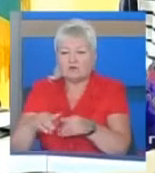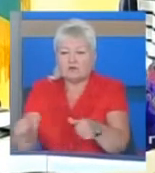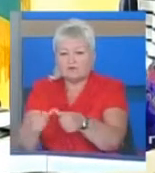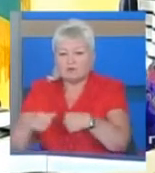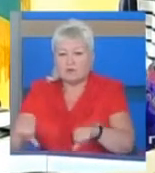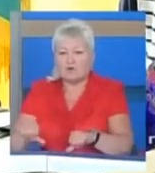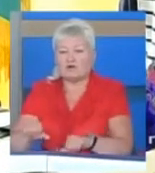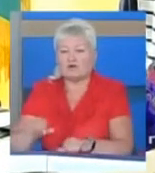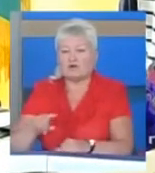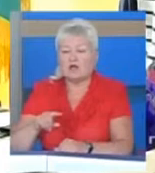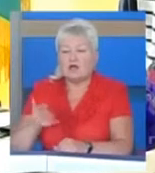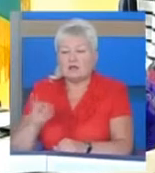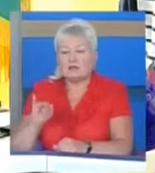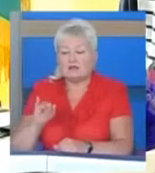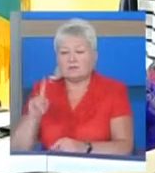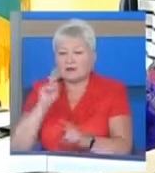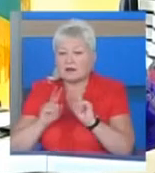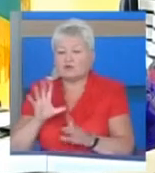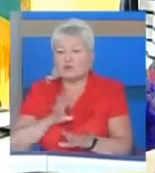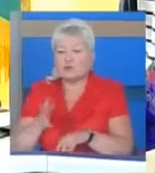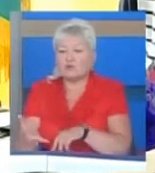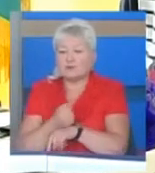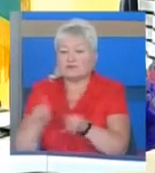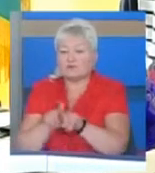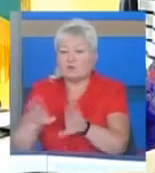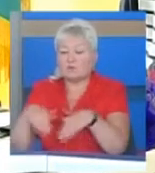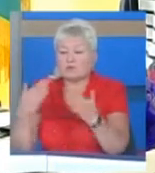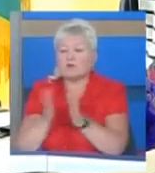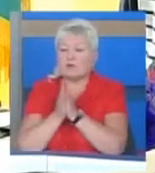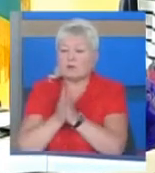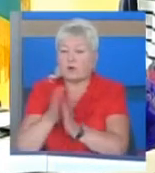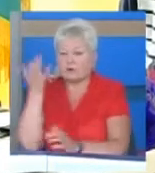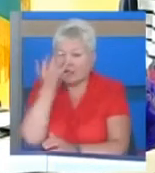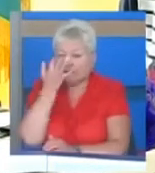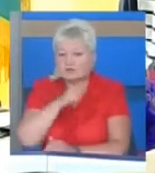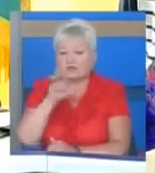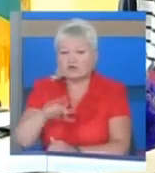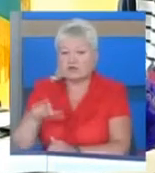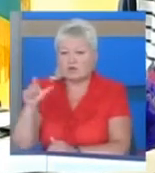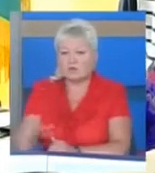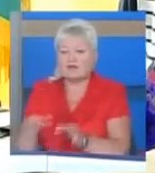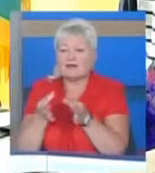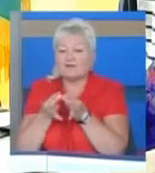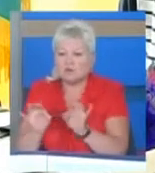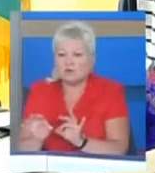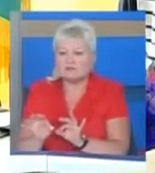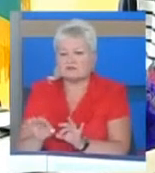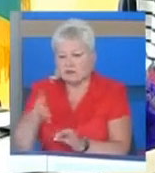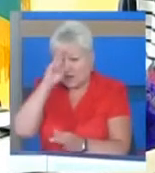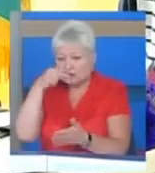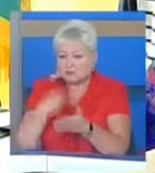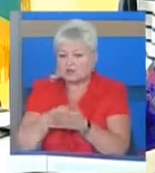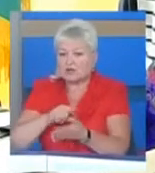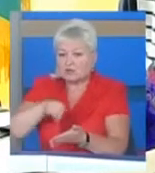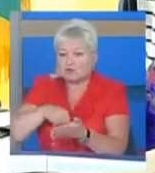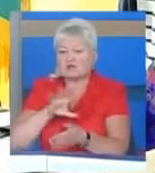було підтримано цю пропозицію на прохання незрячих людей, тобто у ТОСу, з бюджету міста